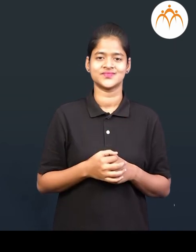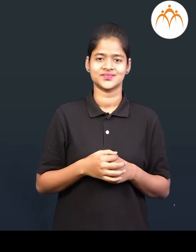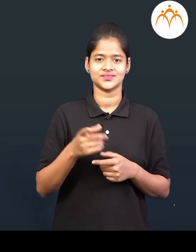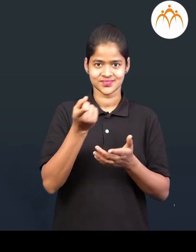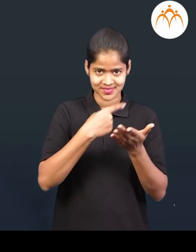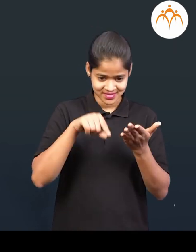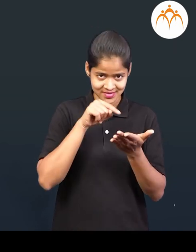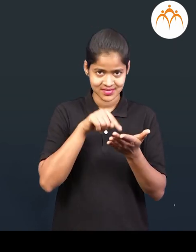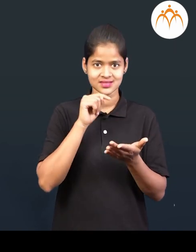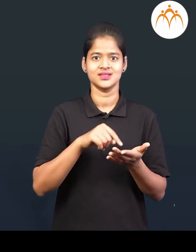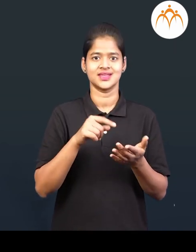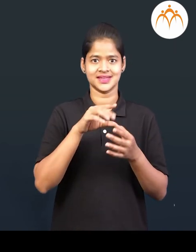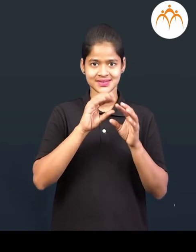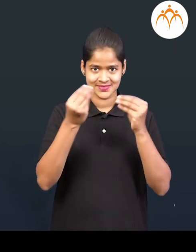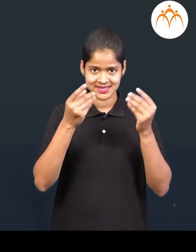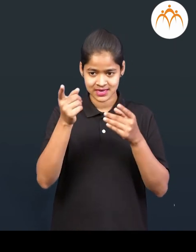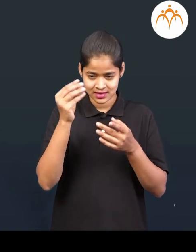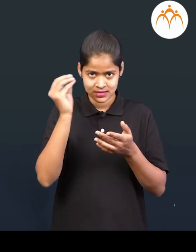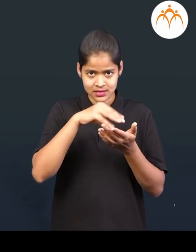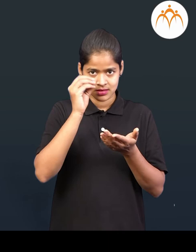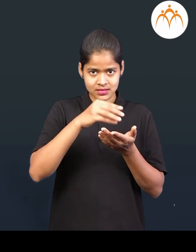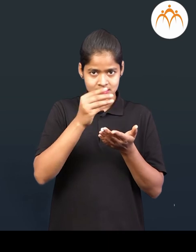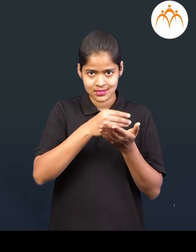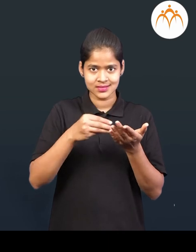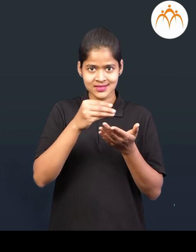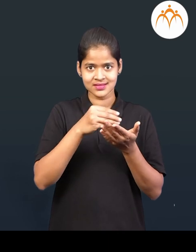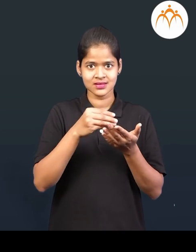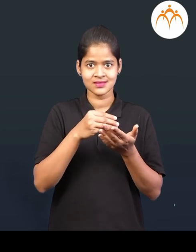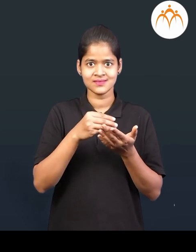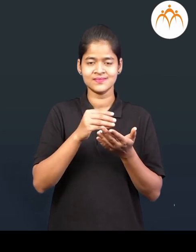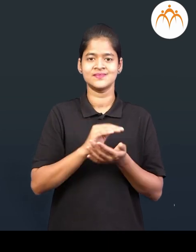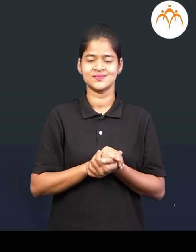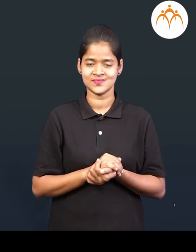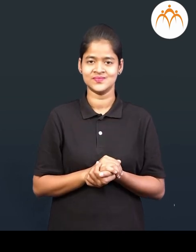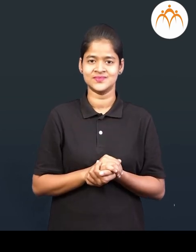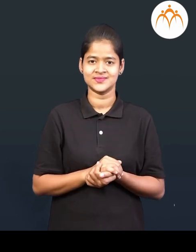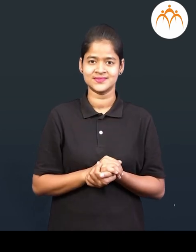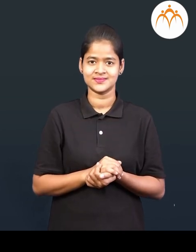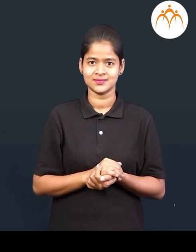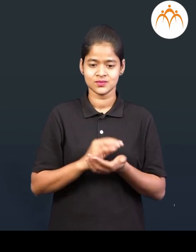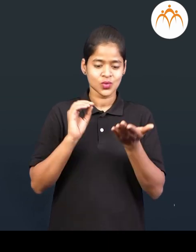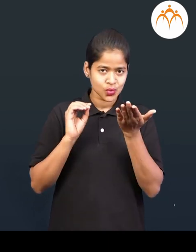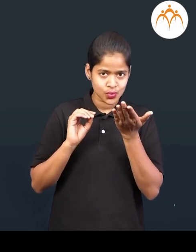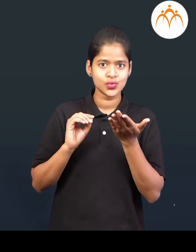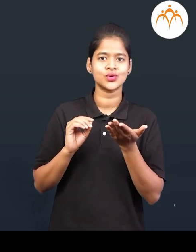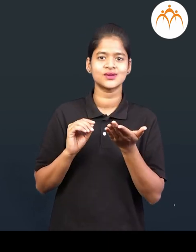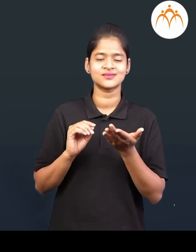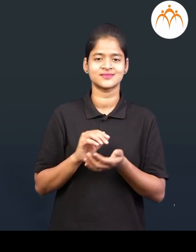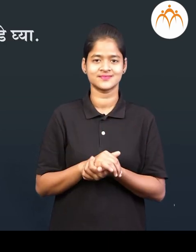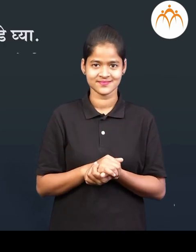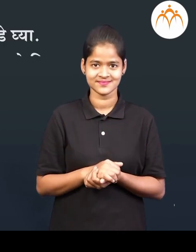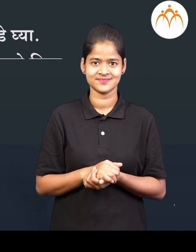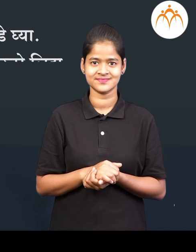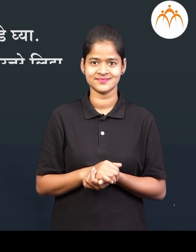हाता वर कागदाचे तुकडे, कि मा धर्मा कोलचे तुकडे ग्या, त्याचा वर फुंकर मारा